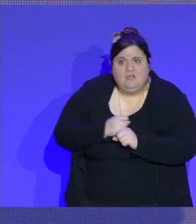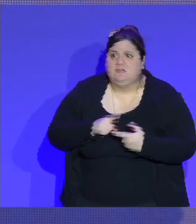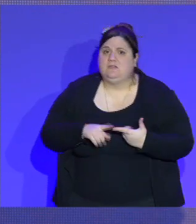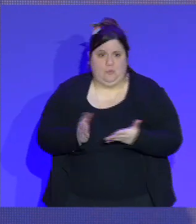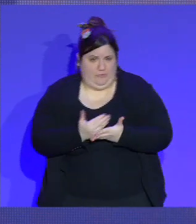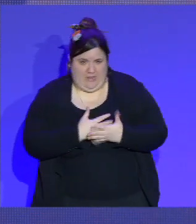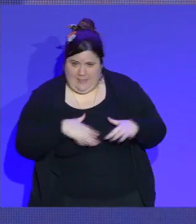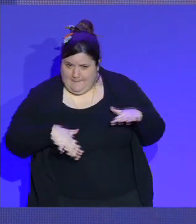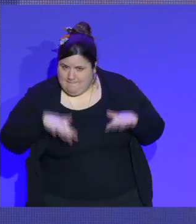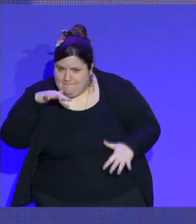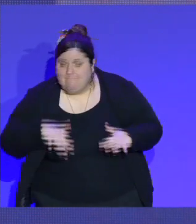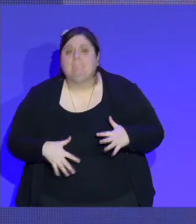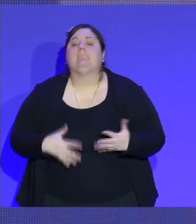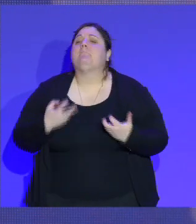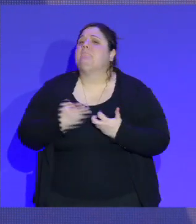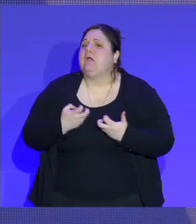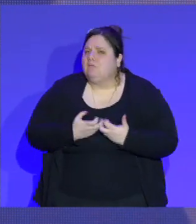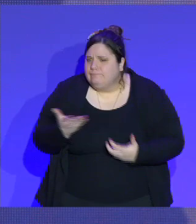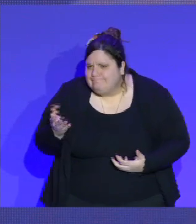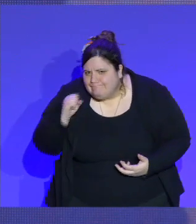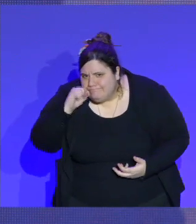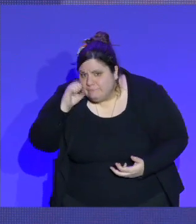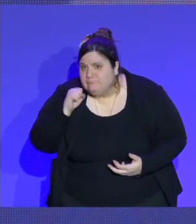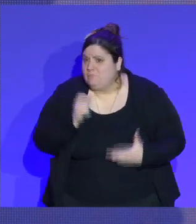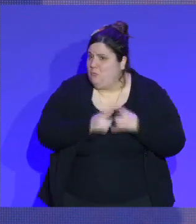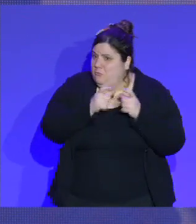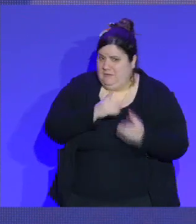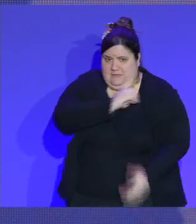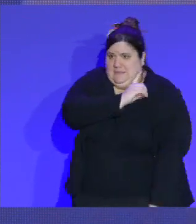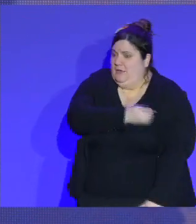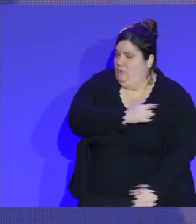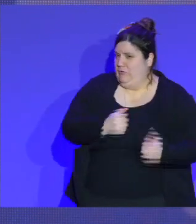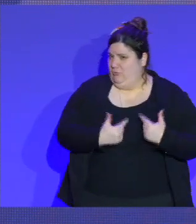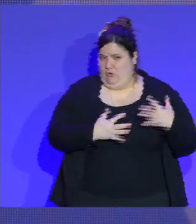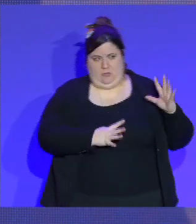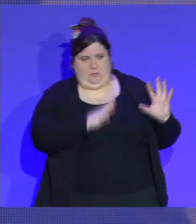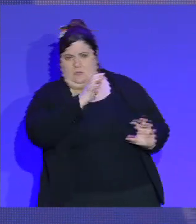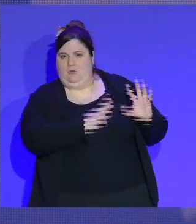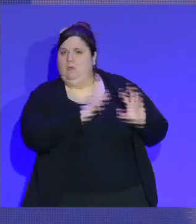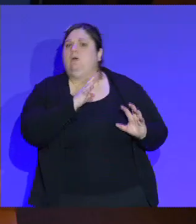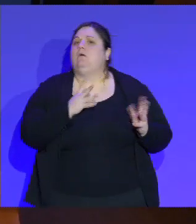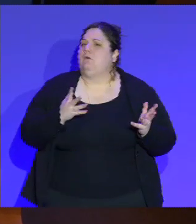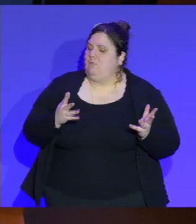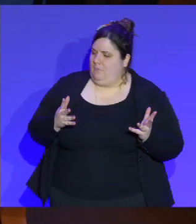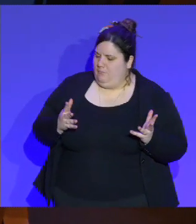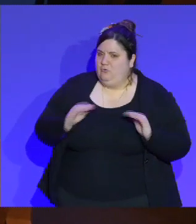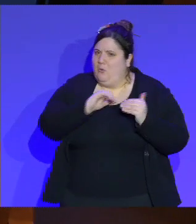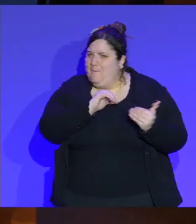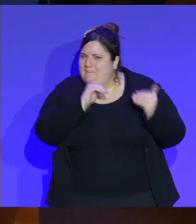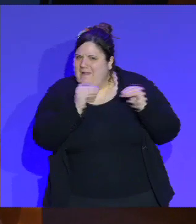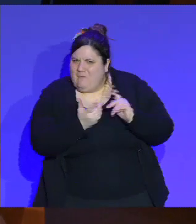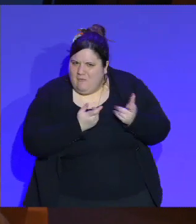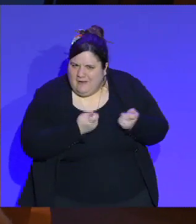sur les plateformes des Catlon et comme d'autres, mais c'est la question des plateformes, c'est l'organisation des plateformes, comment on fidélise